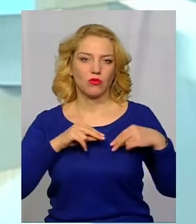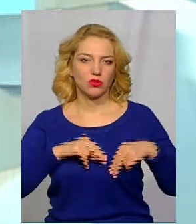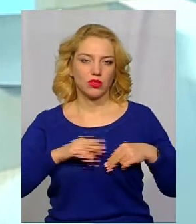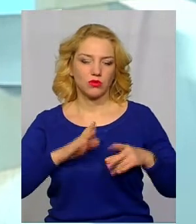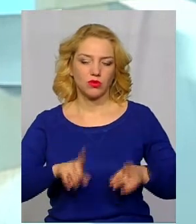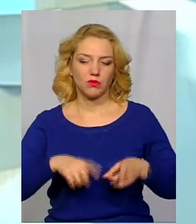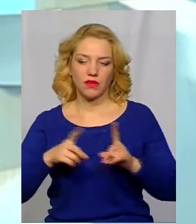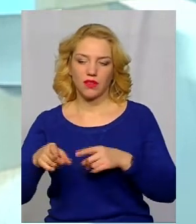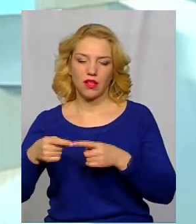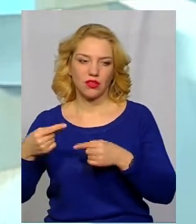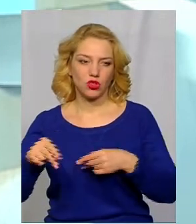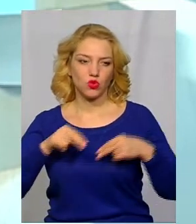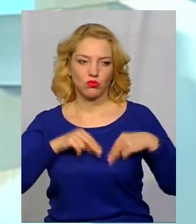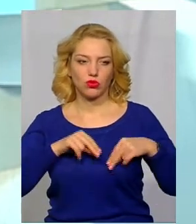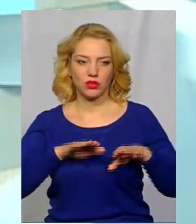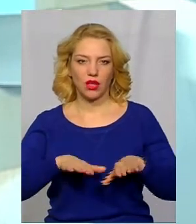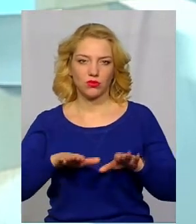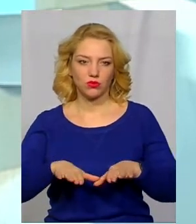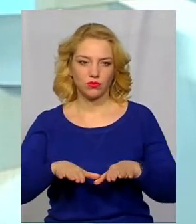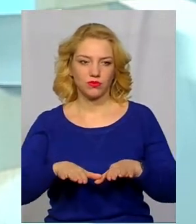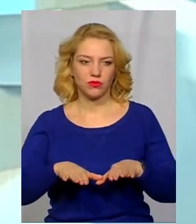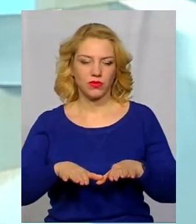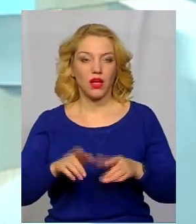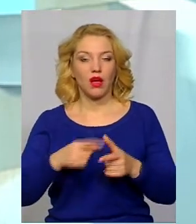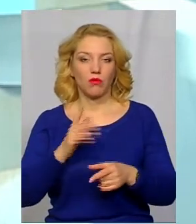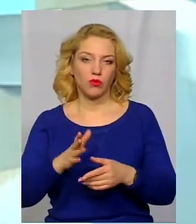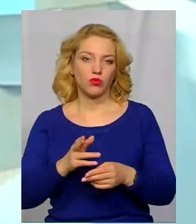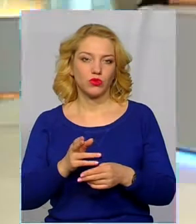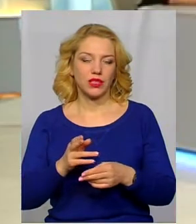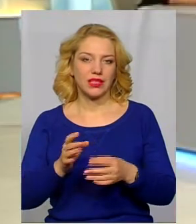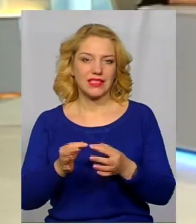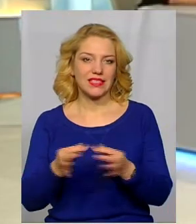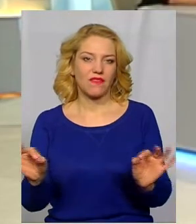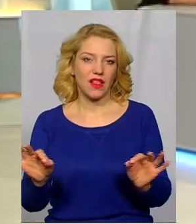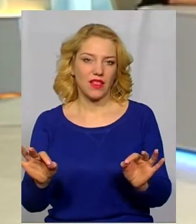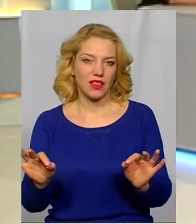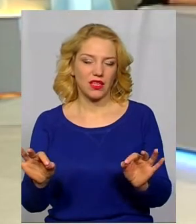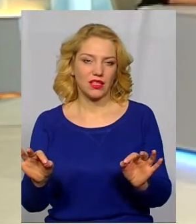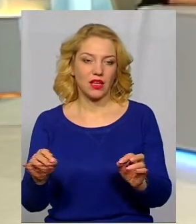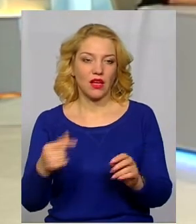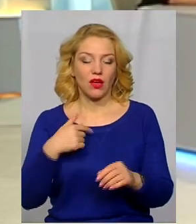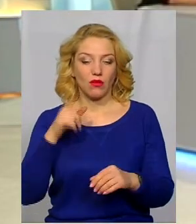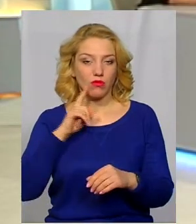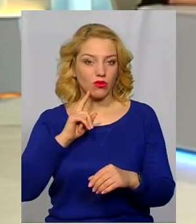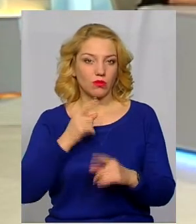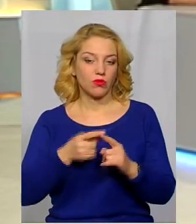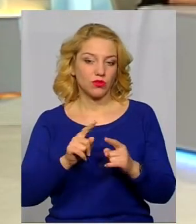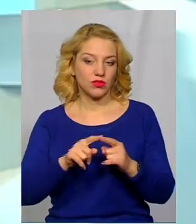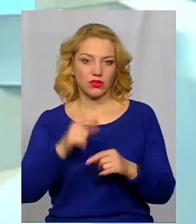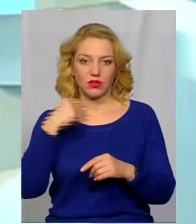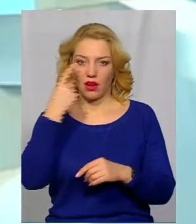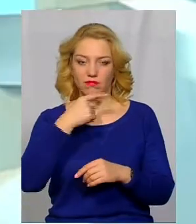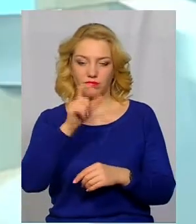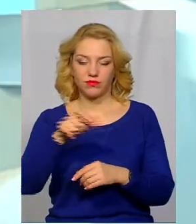переведений на іншу посаду або в деяких випадках буде звільнений. Тобто, я про кадри і моменти зараз би про персоналів не говорив, тому що